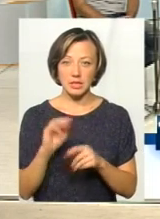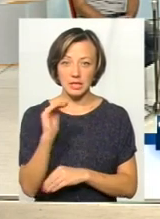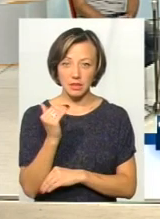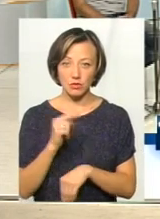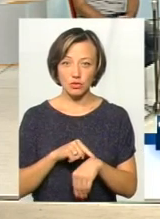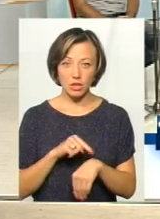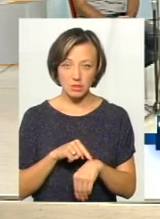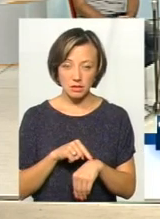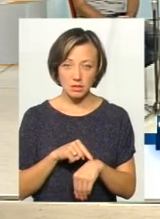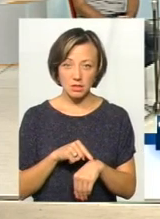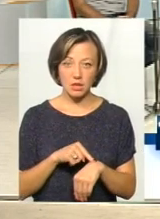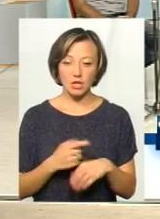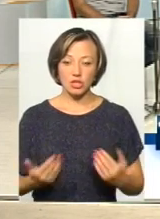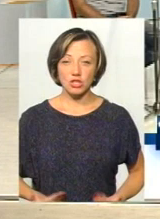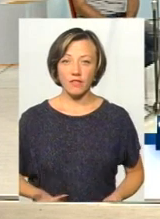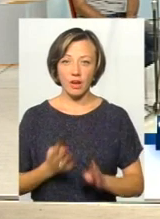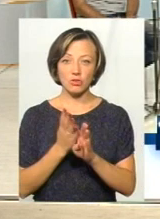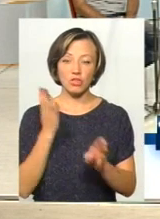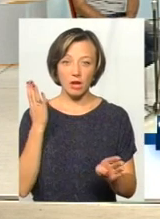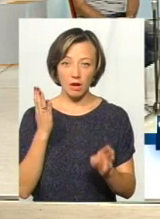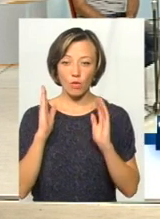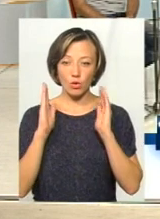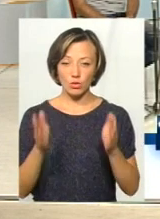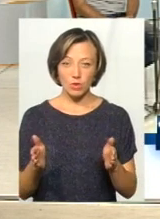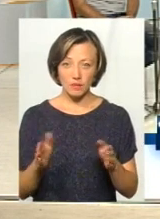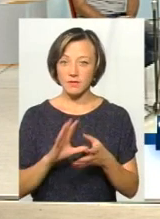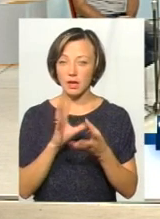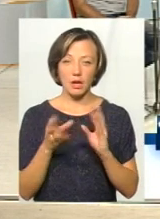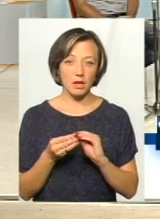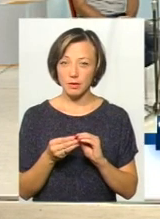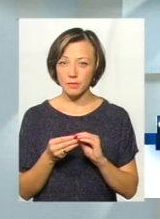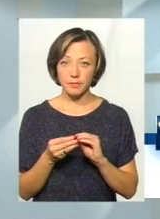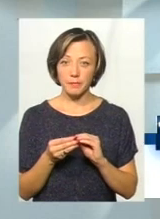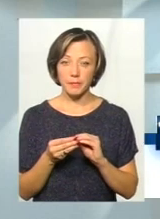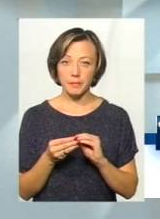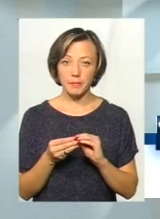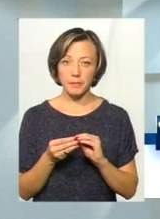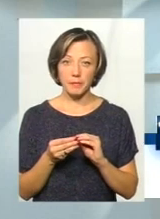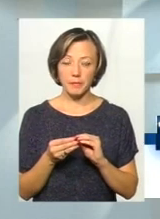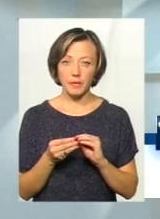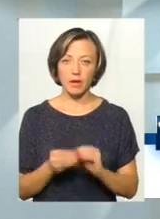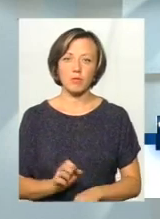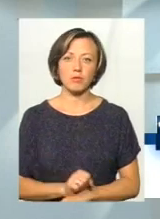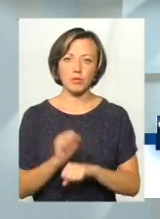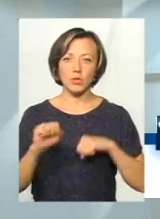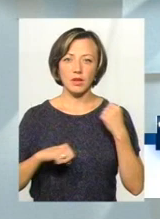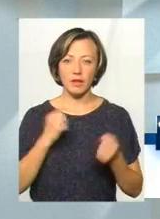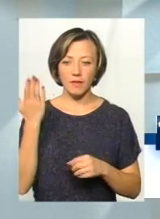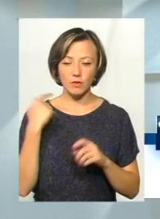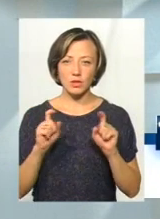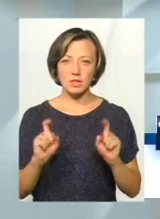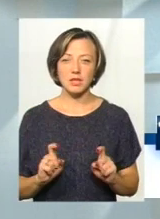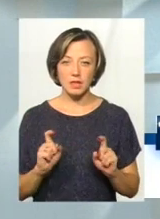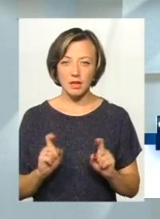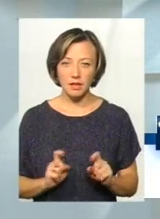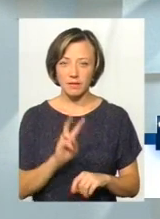тих час, жива тіага там на керідорах, взагалі, якби протестувала, питала, що вони тут вже сидять в середі